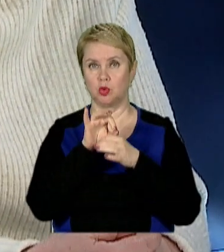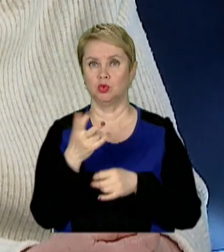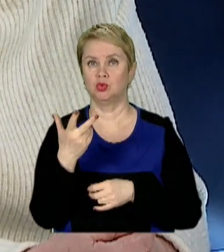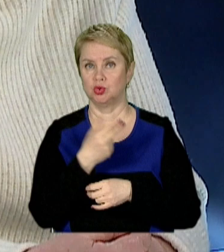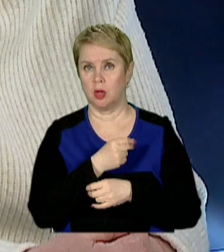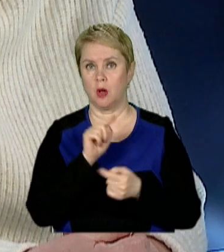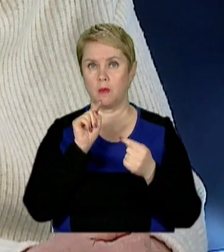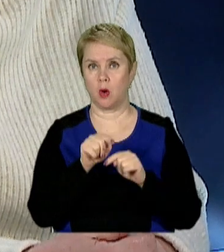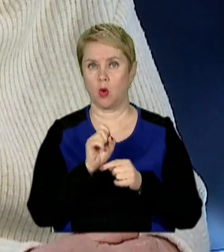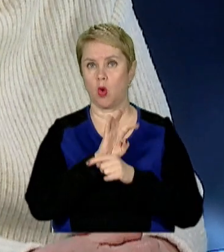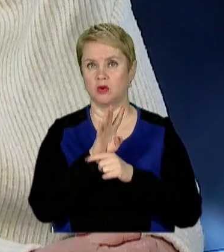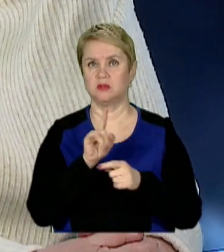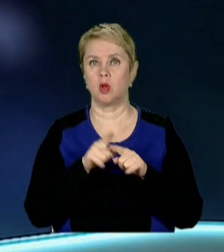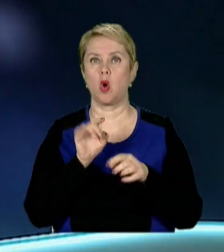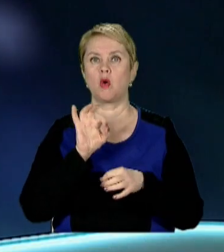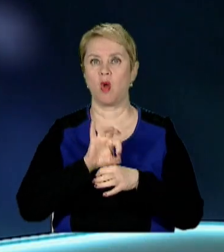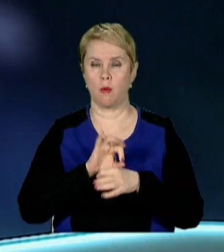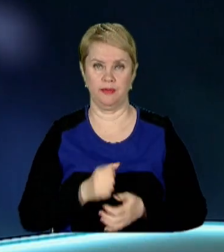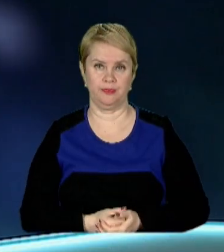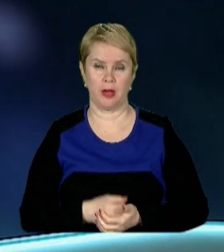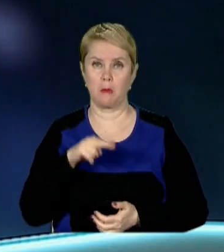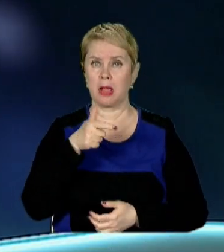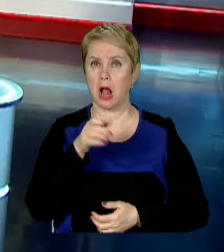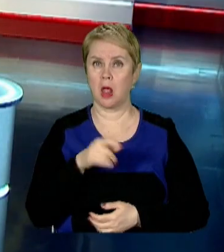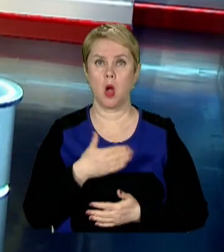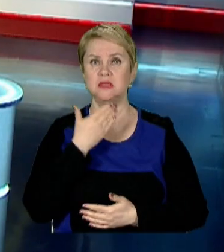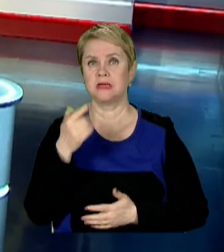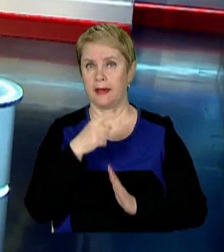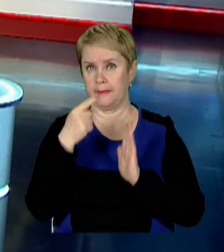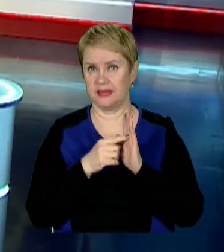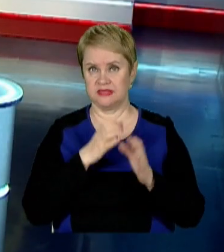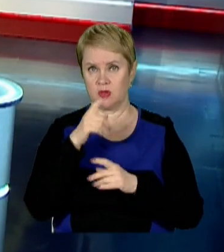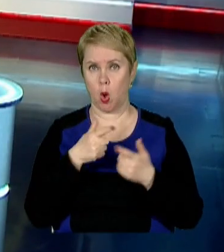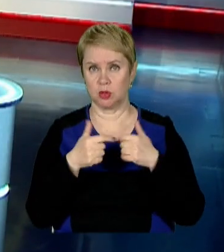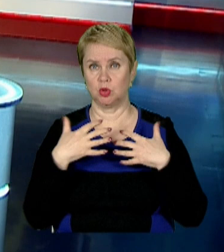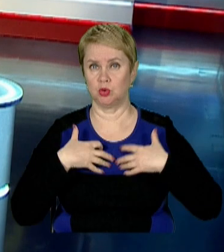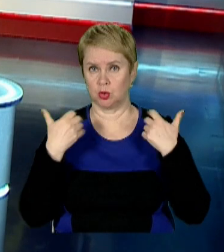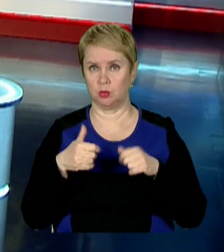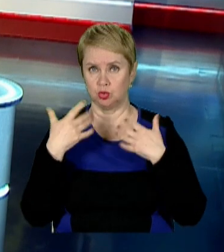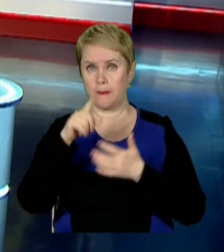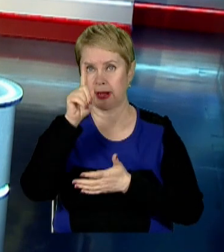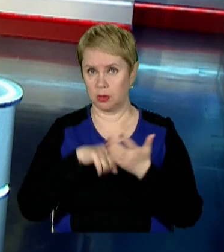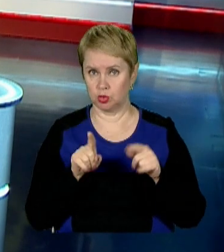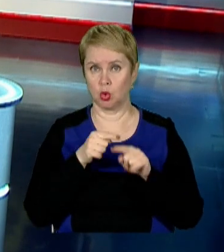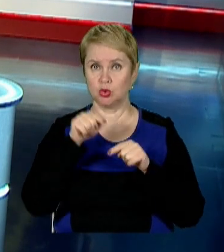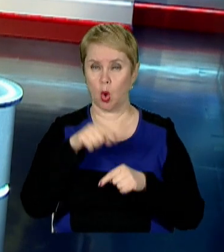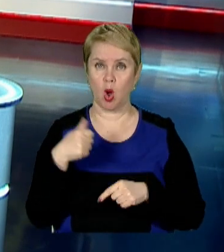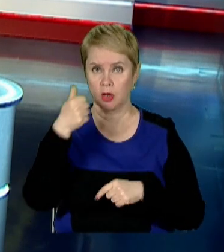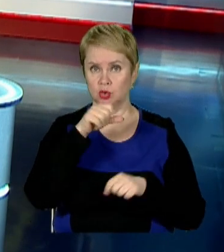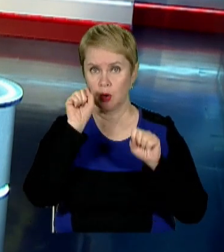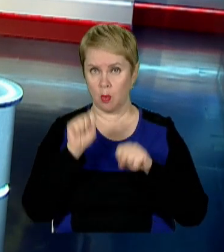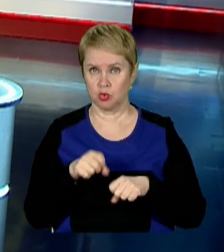щеплень проти коронавірусної хвороби. Пані Галина, і останнє питання. У Всесвітній організації здоров'я вже переконані, що цьогоріч,